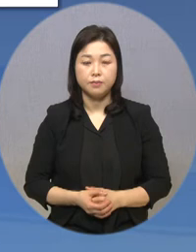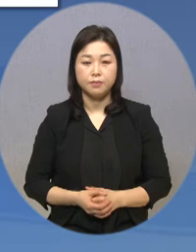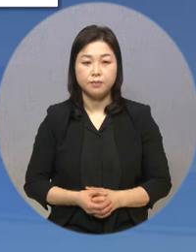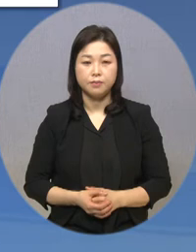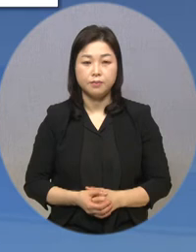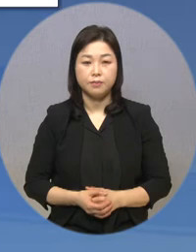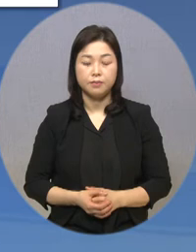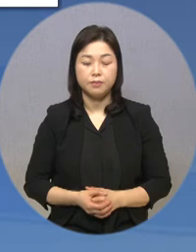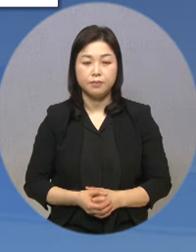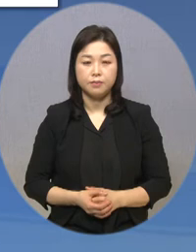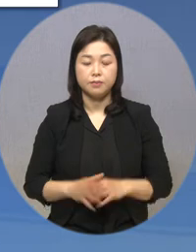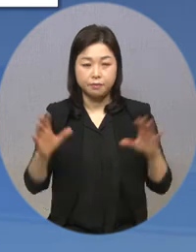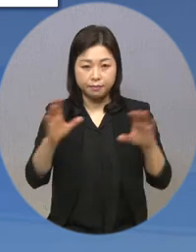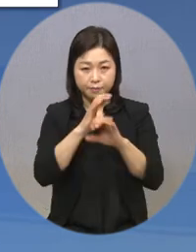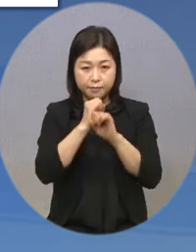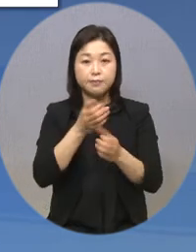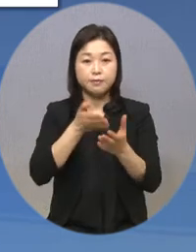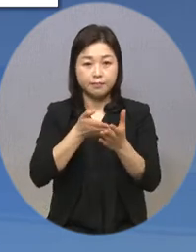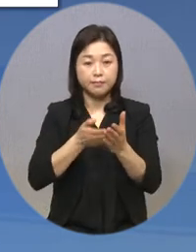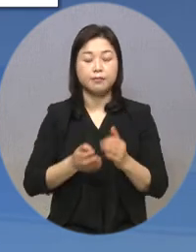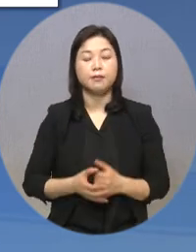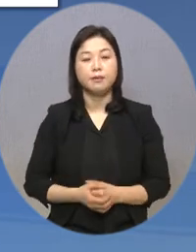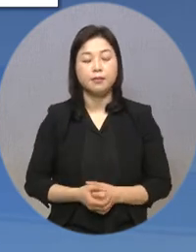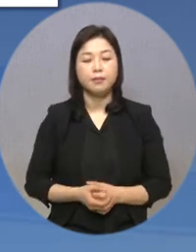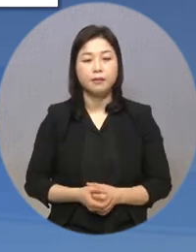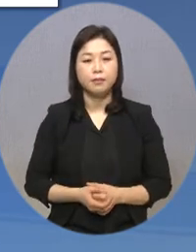이어서 간추린 뉴스 전해드립니다.